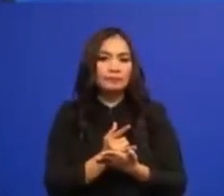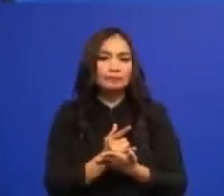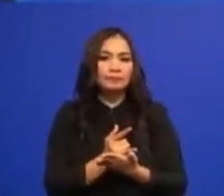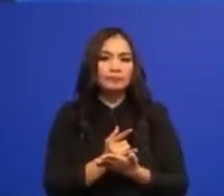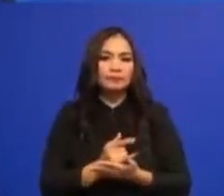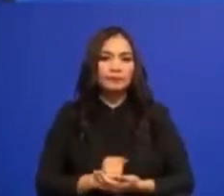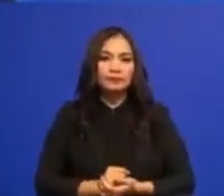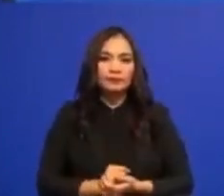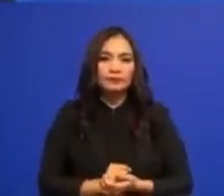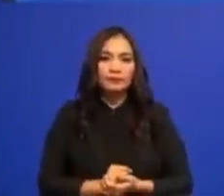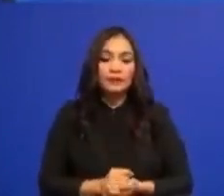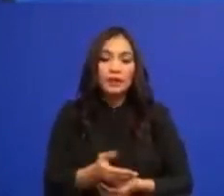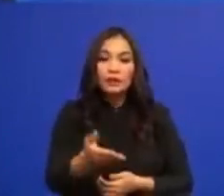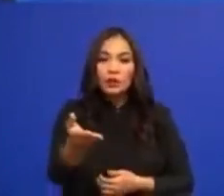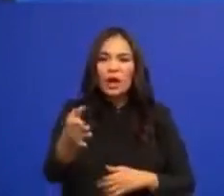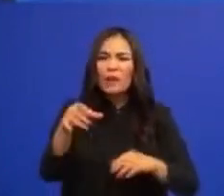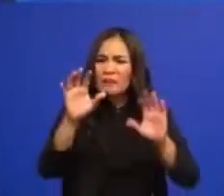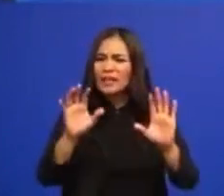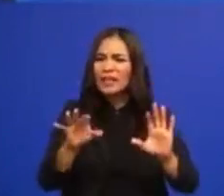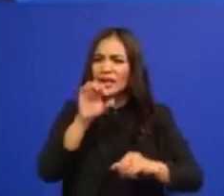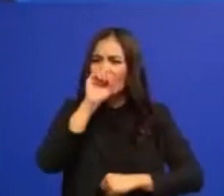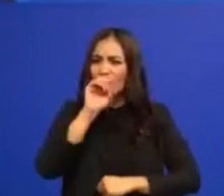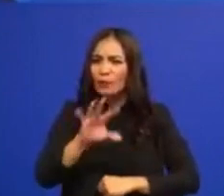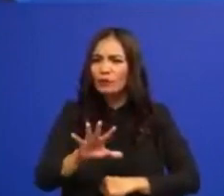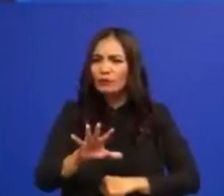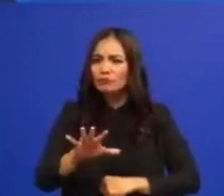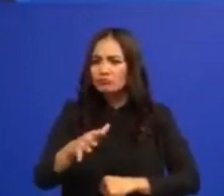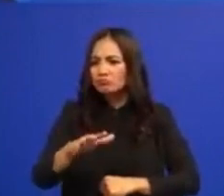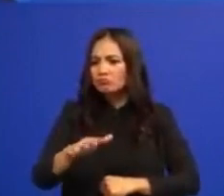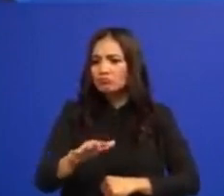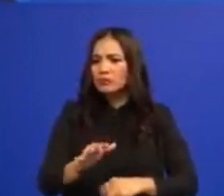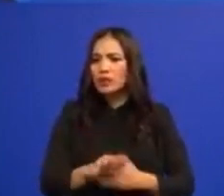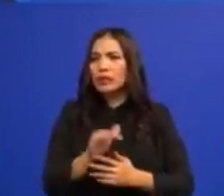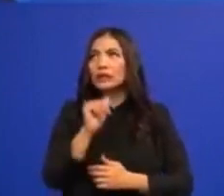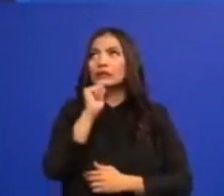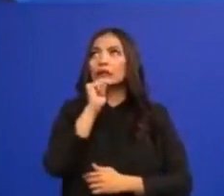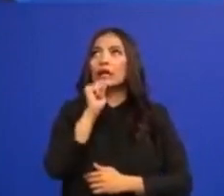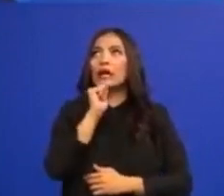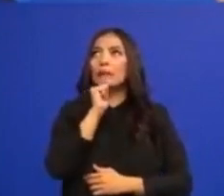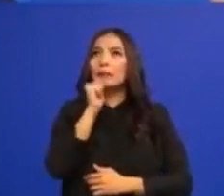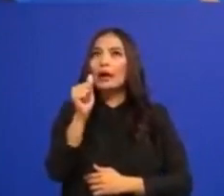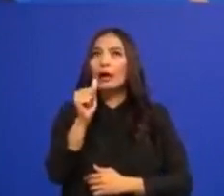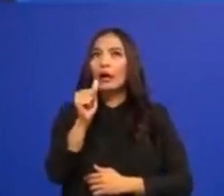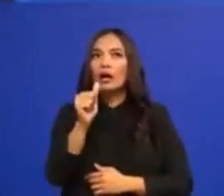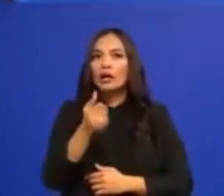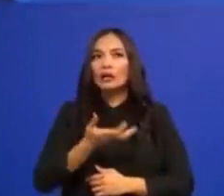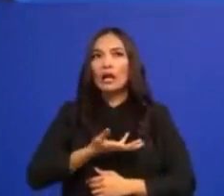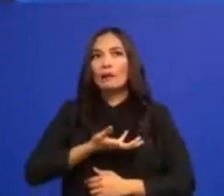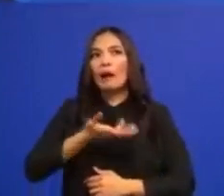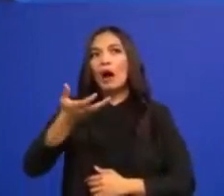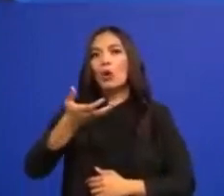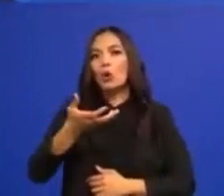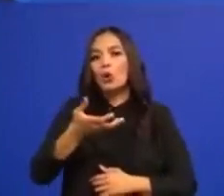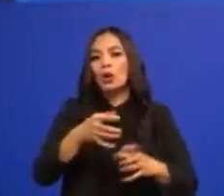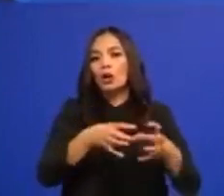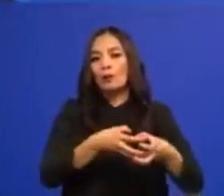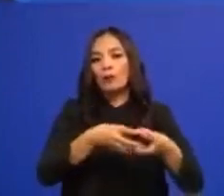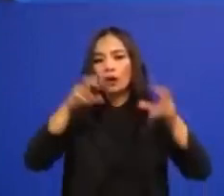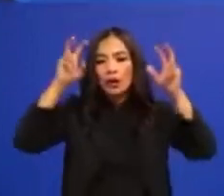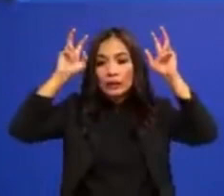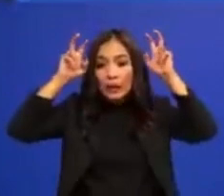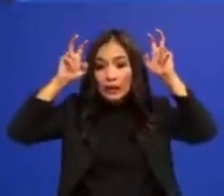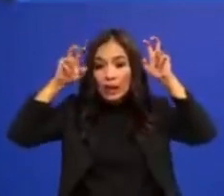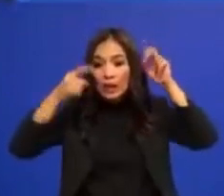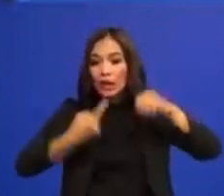Tentu, saudara banyak yang berkata, siapa yang mau di pihak setan pak? Semua